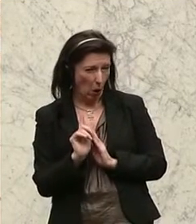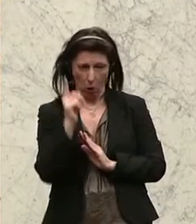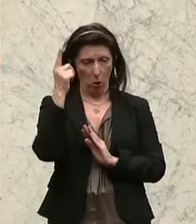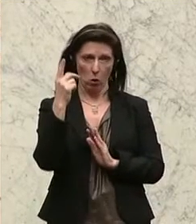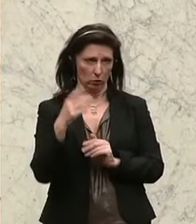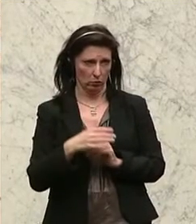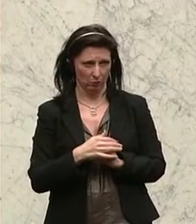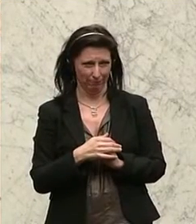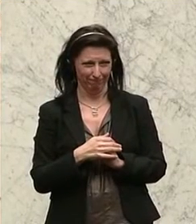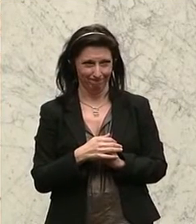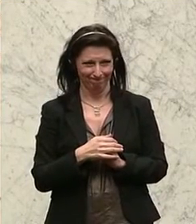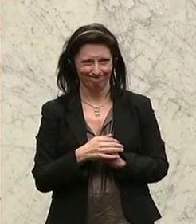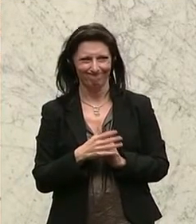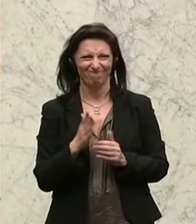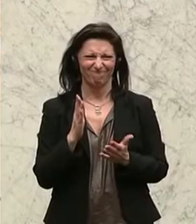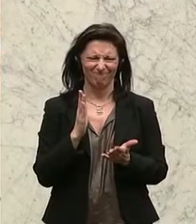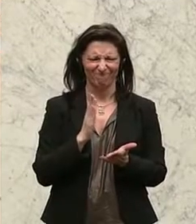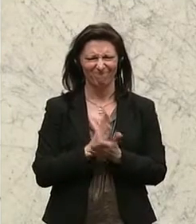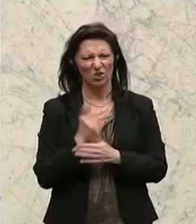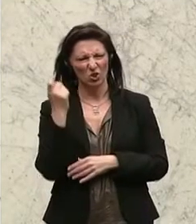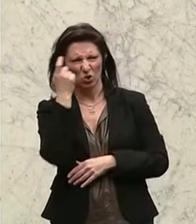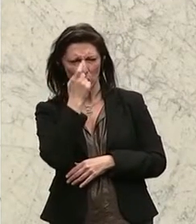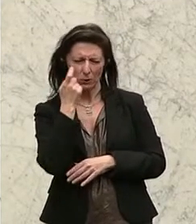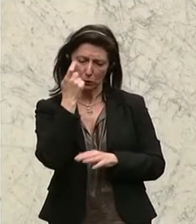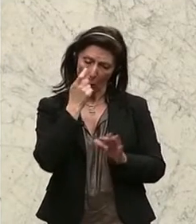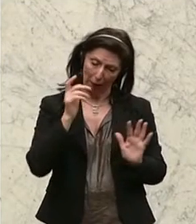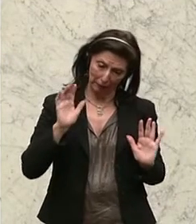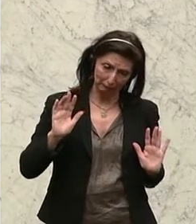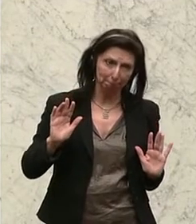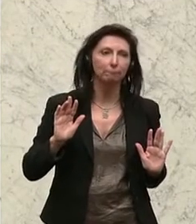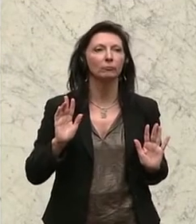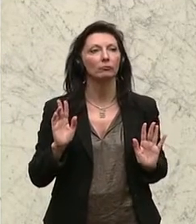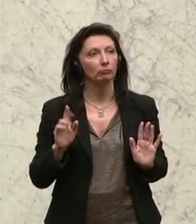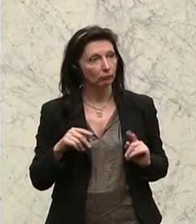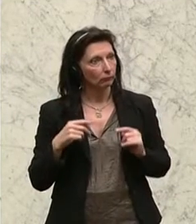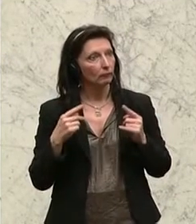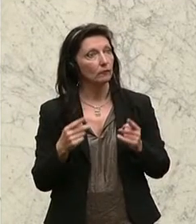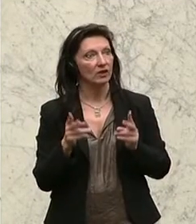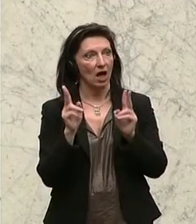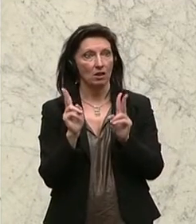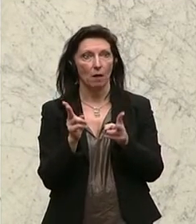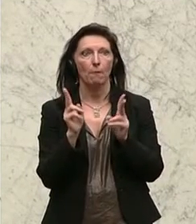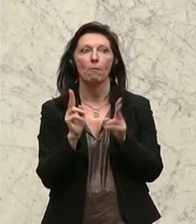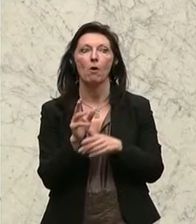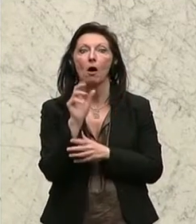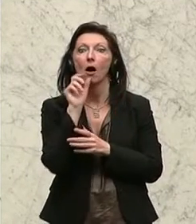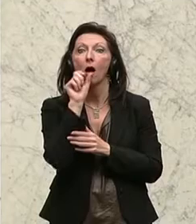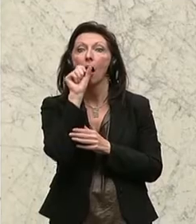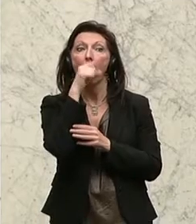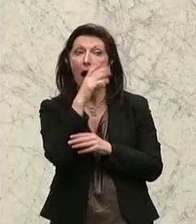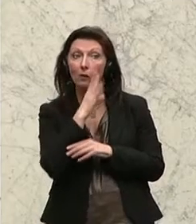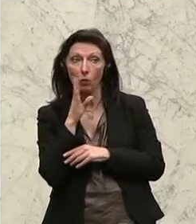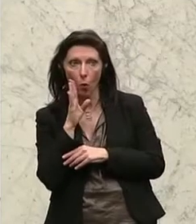dass man ethische Bedenken daran knüpfen könnte, dann ist es sehr wohl möglich, diese Anonymisierung aufzuheben. Und ich denke